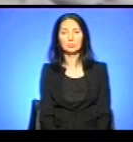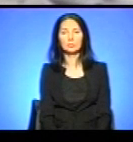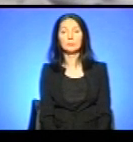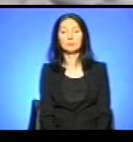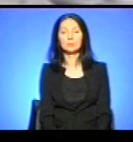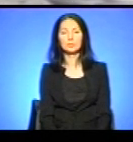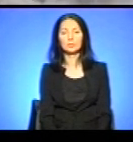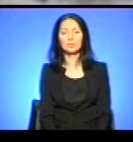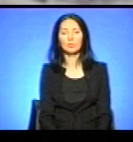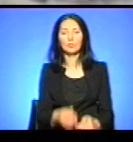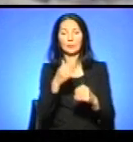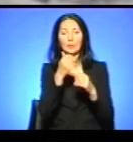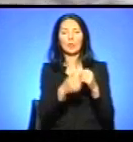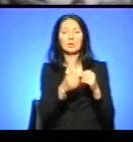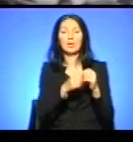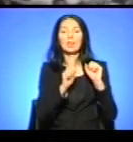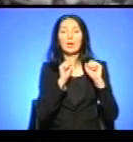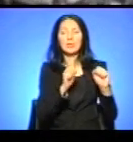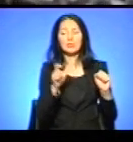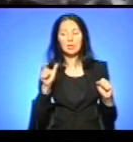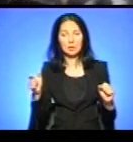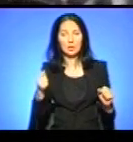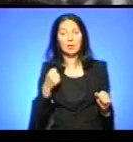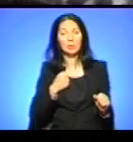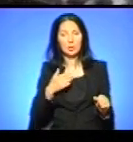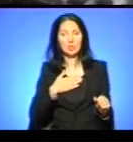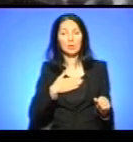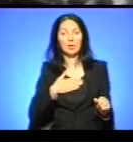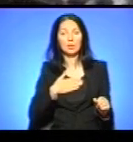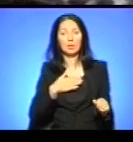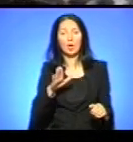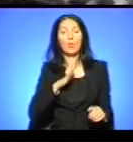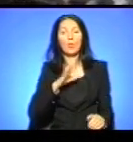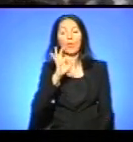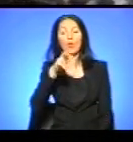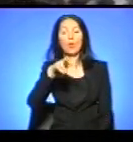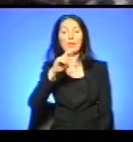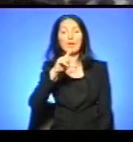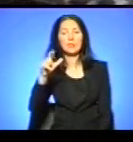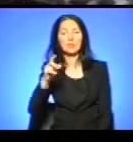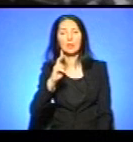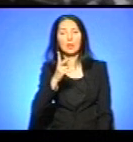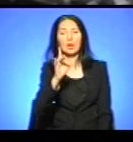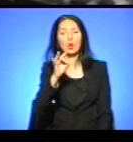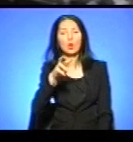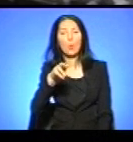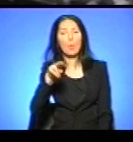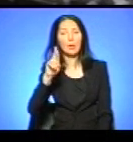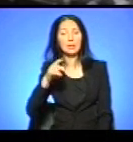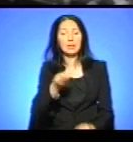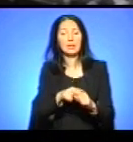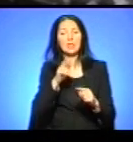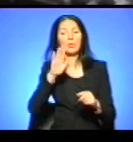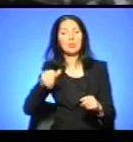Серед захисників наших кордонів був Олеся Кромпляс, який після закінчення